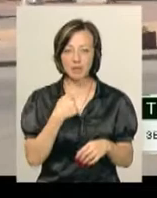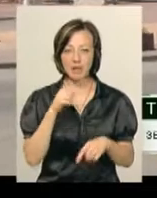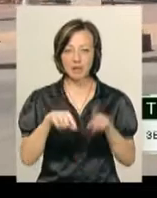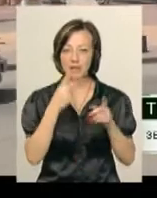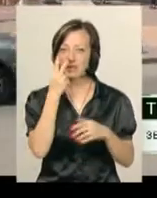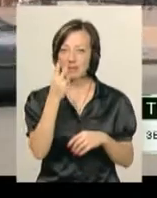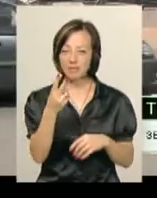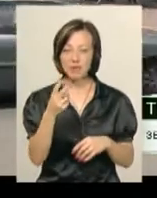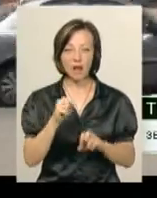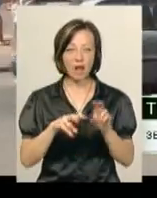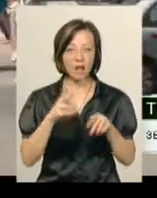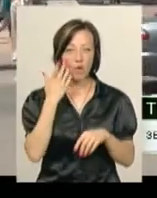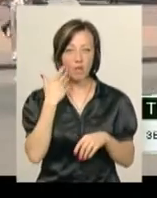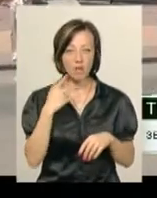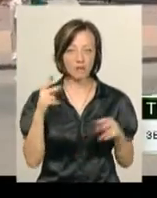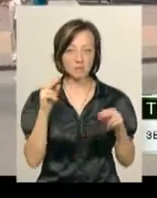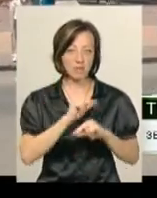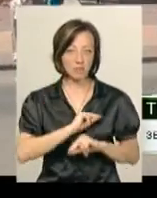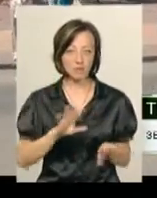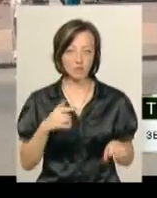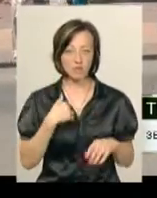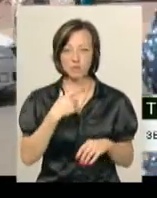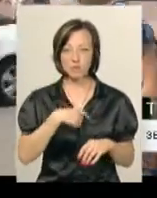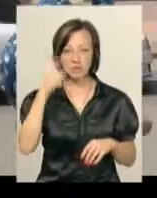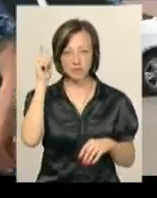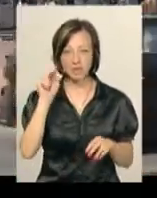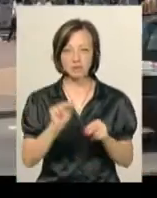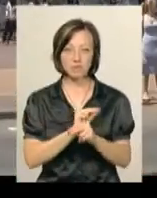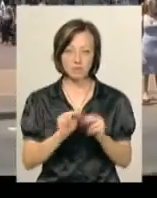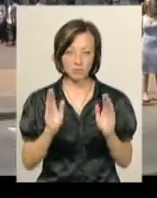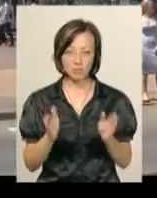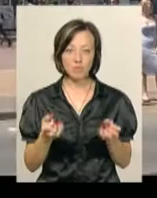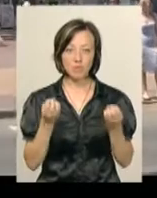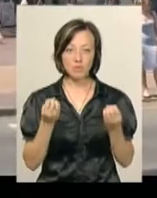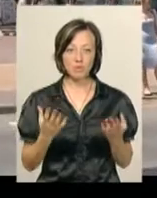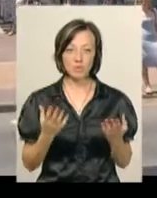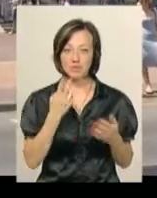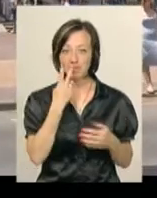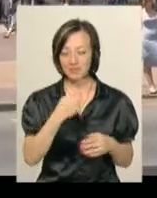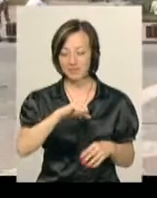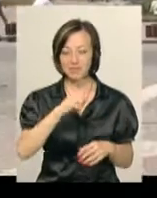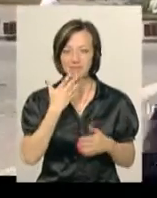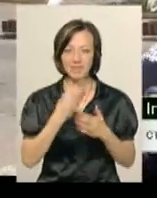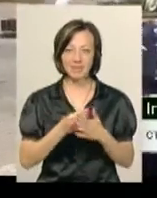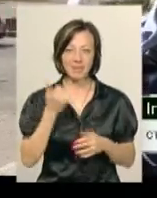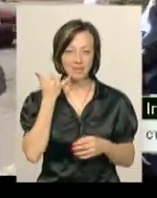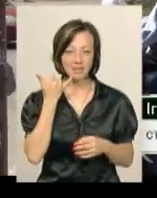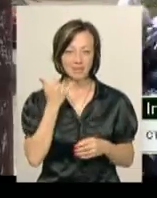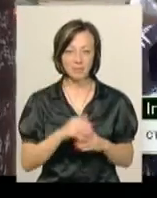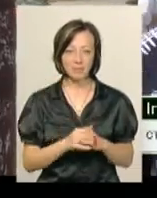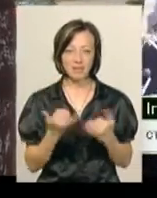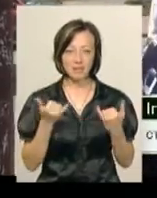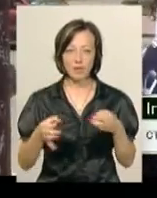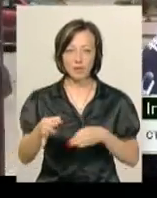на цей годинник, але коли він не працює, я собі знаю, що його зремонтує. Просто тоді знов дивлюсь свій телефон. Ми якраз ідемо,